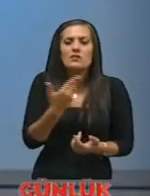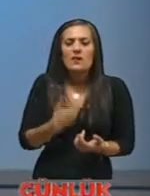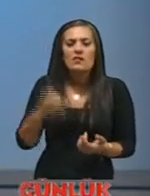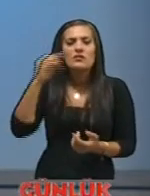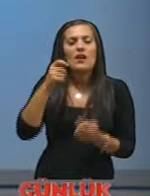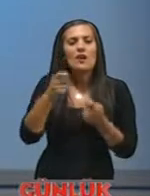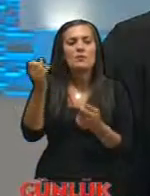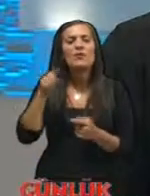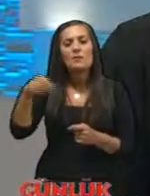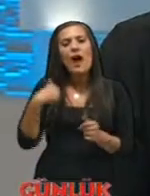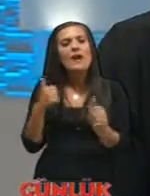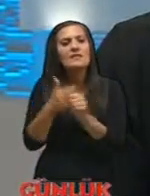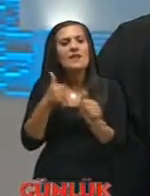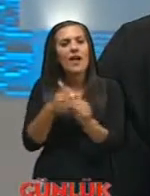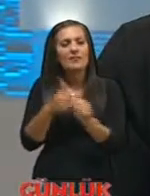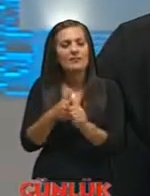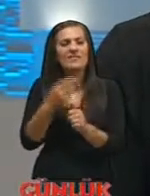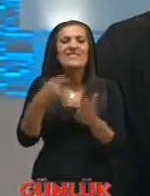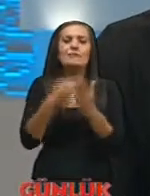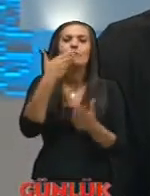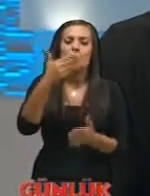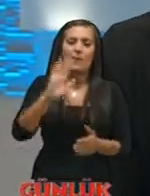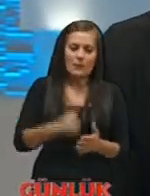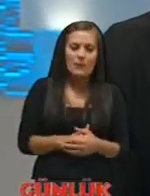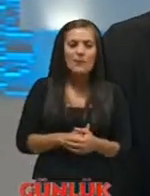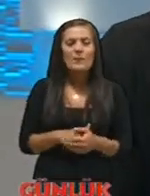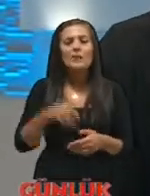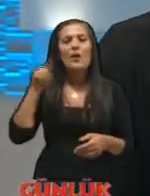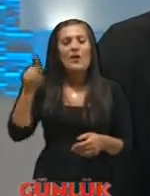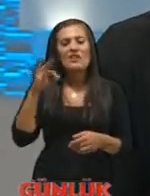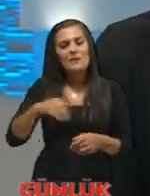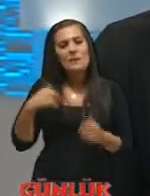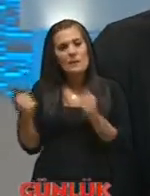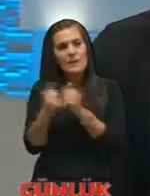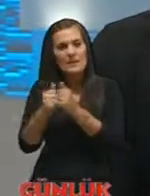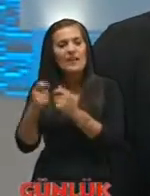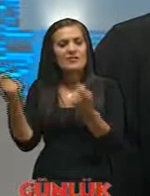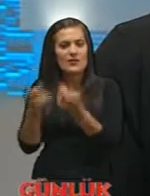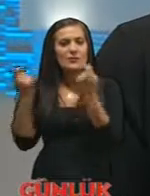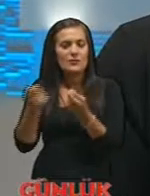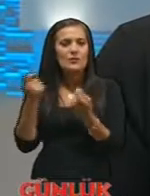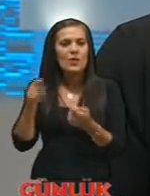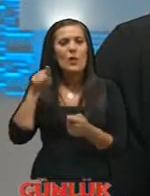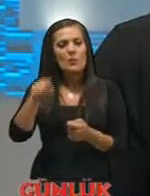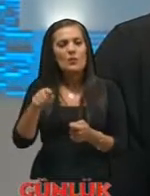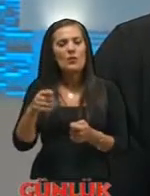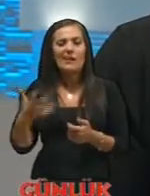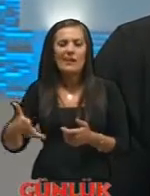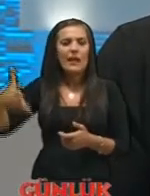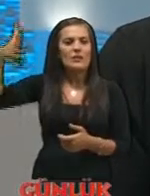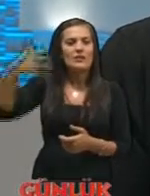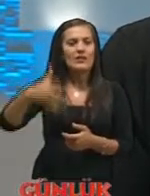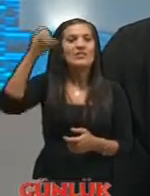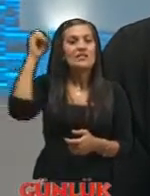şimdi onların ikisi de benim asistanlarım isim söylemeyeyim harika ne güzel şu anda çalışıyorlar yani bunlar yetişiyor böyle